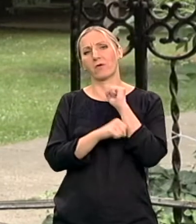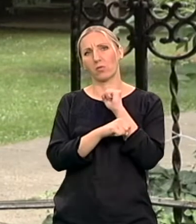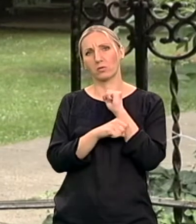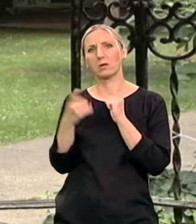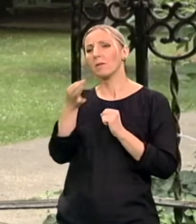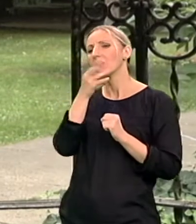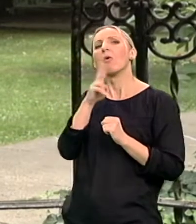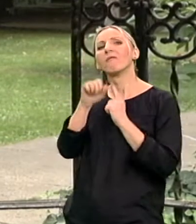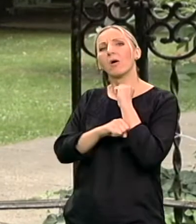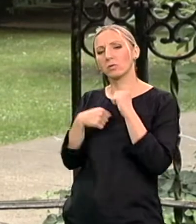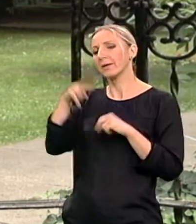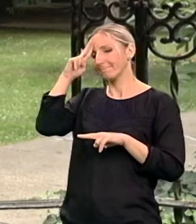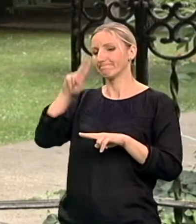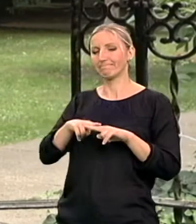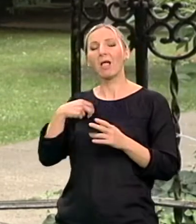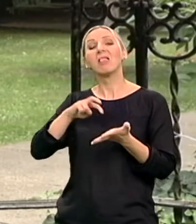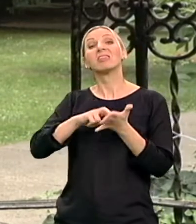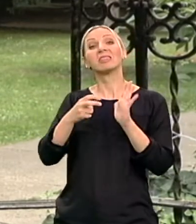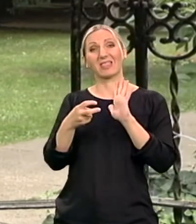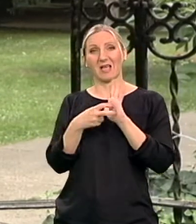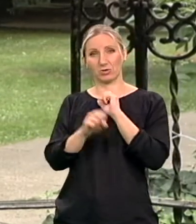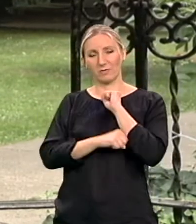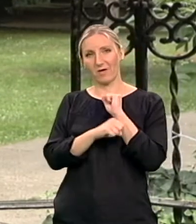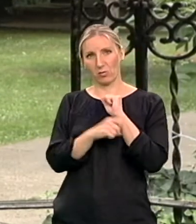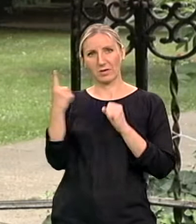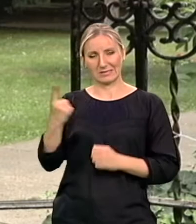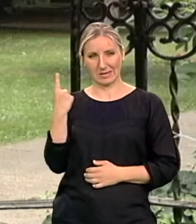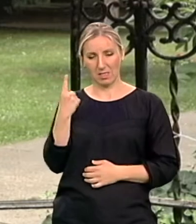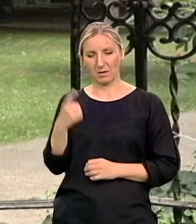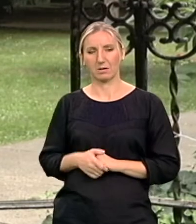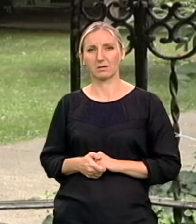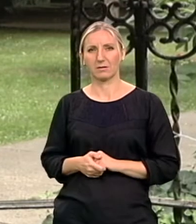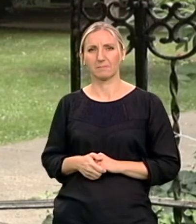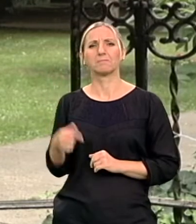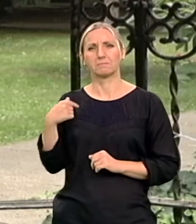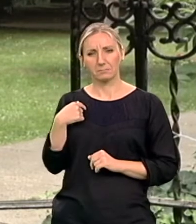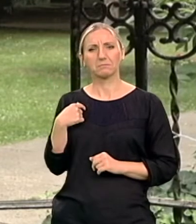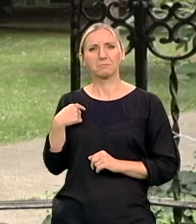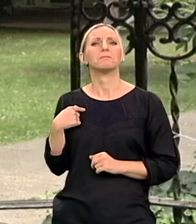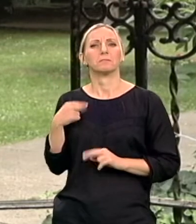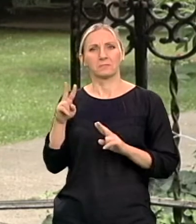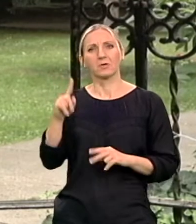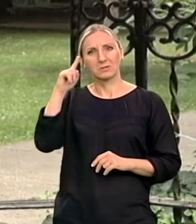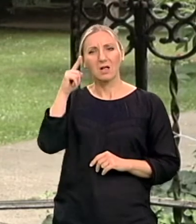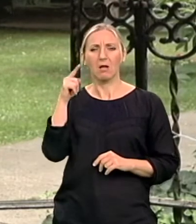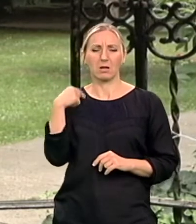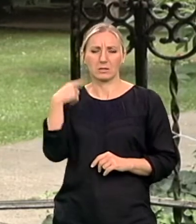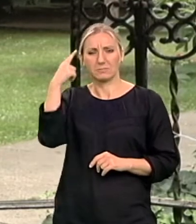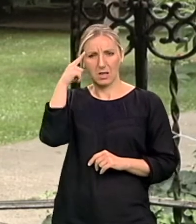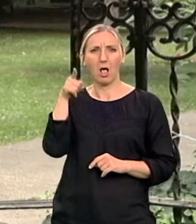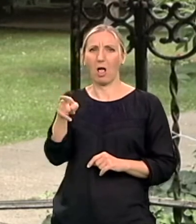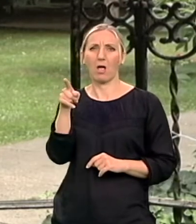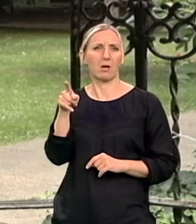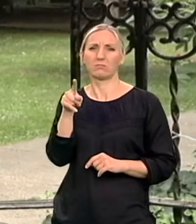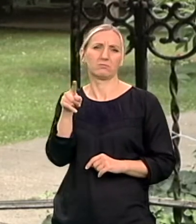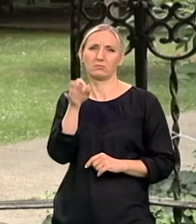fakultet? Ja sam se odlučila da upišem tehničke fakultet u Zreninu. I stvarno sam znala da je on, mislim, gotovo sam bila sigurna da je on